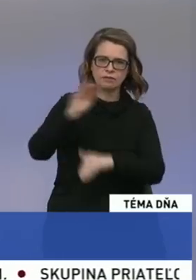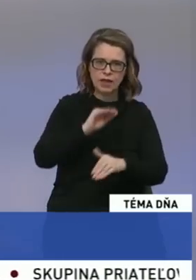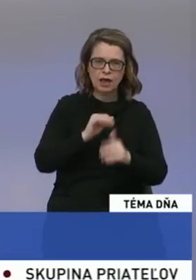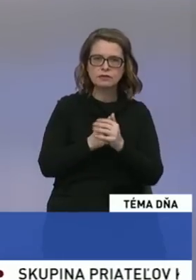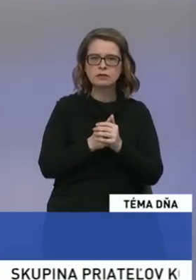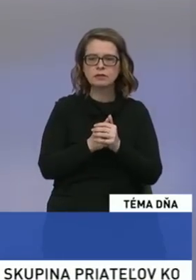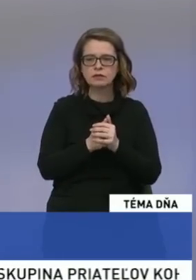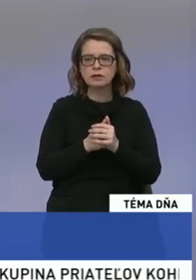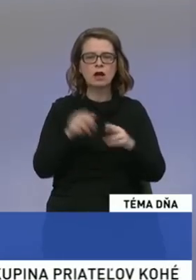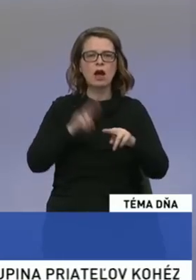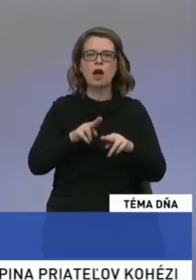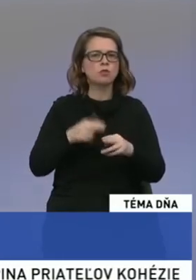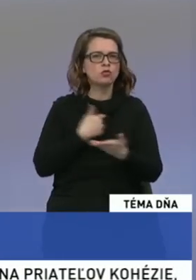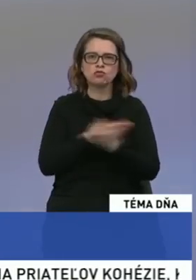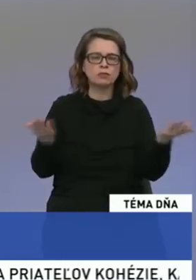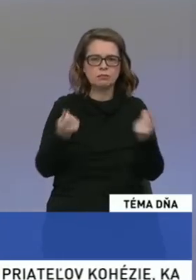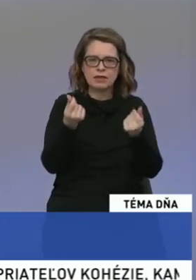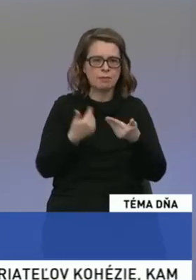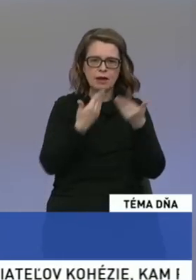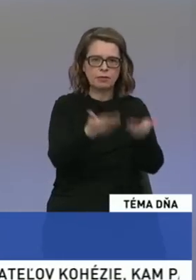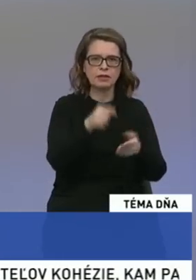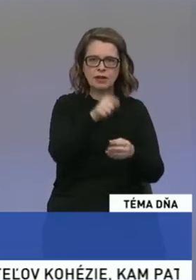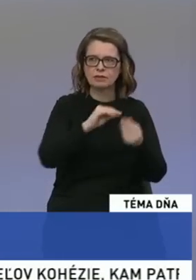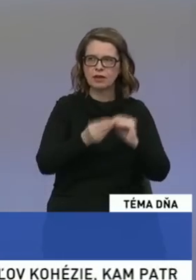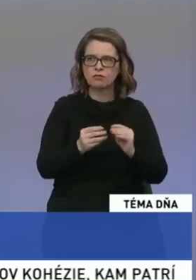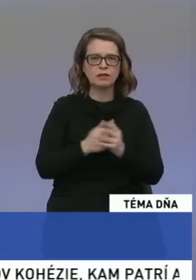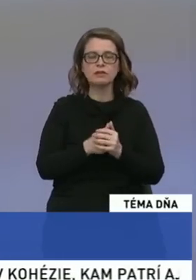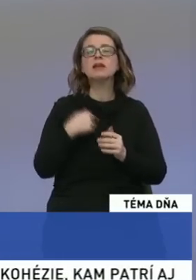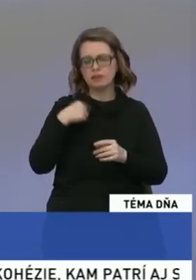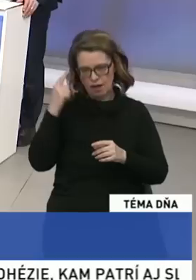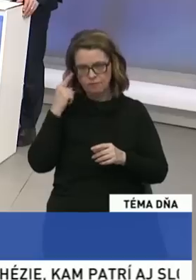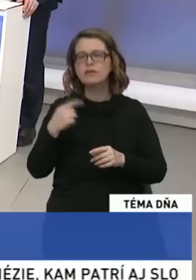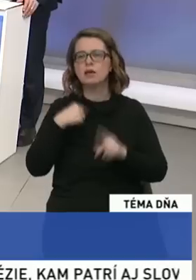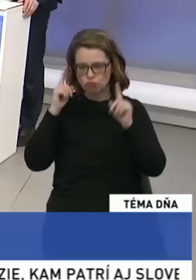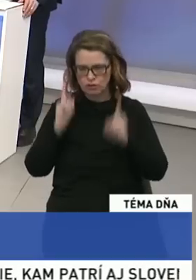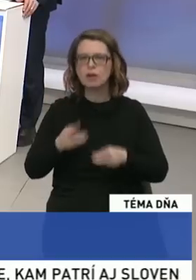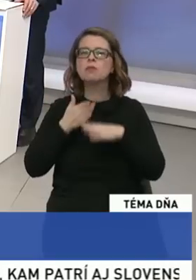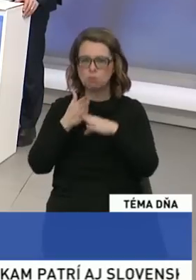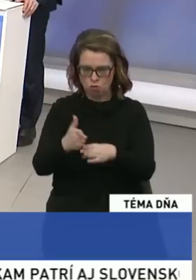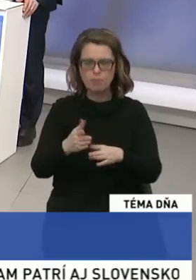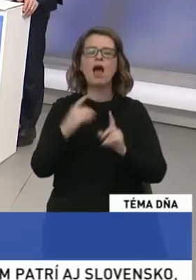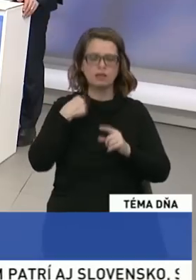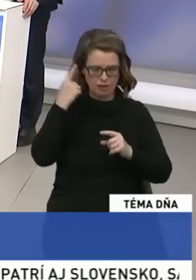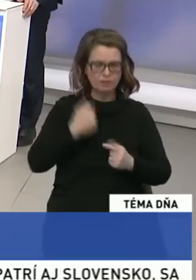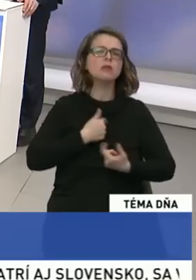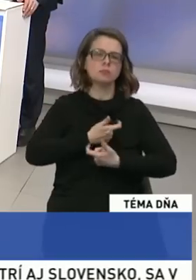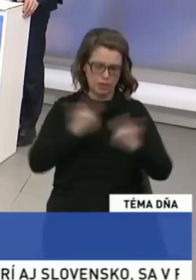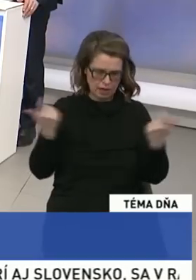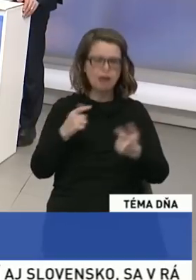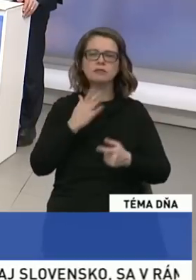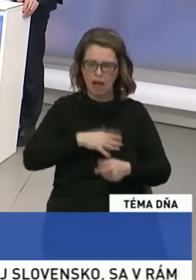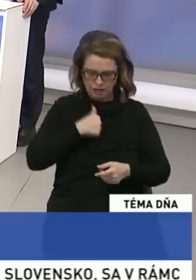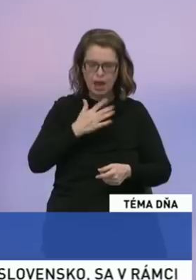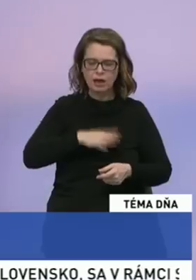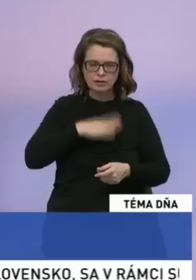potom by sa tým ľuďom naozaj už troľko penec nedostalo. V žiadnom prípade nepochybujem o tom, že treba pomáhať aj dôchodcom. Ja som za to. Ale